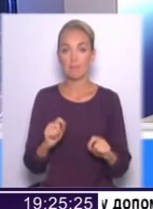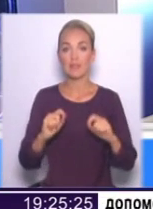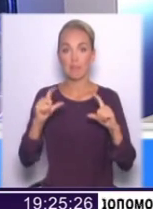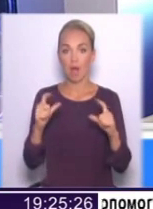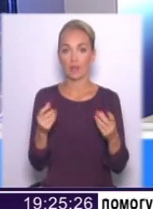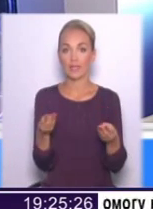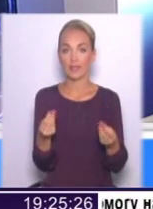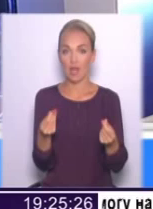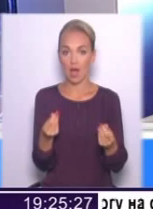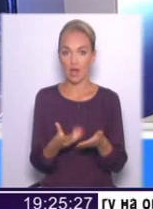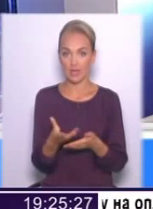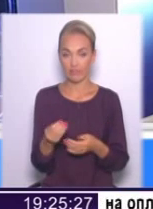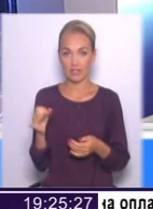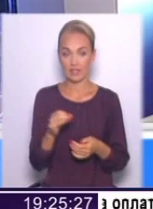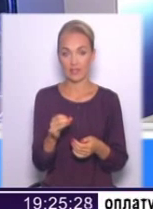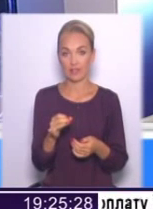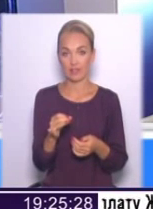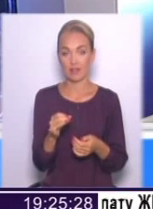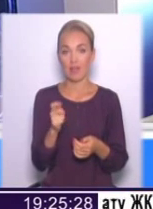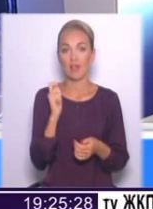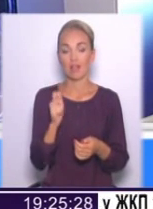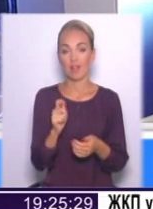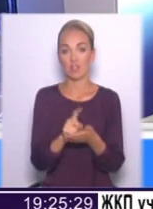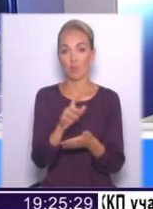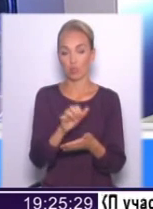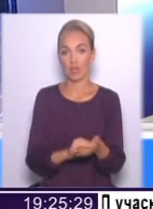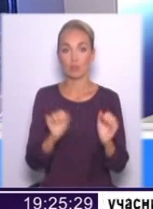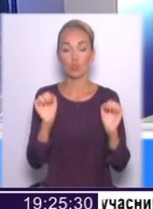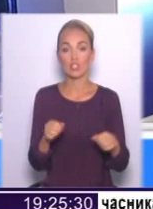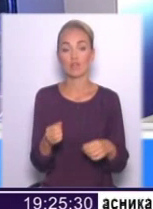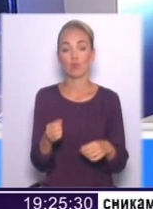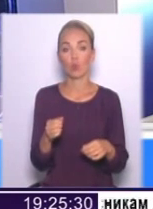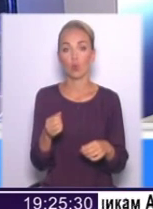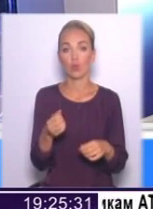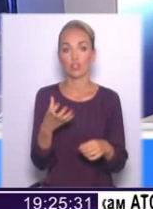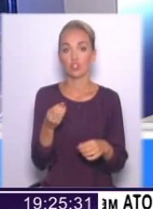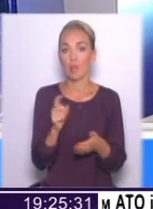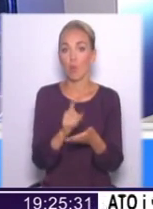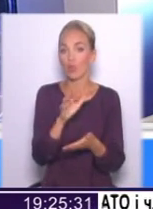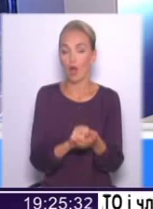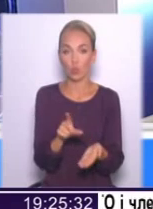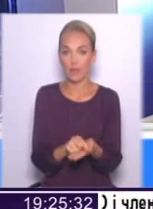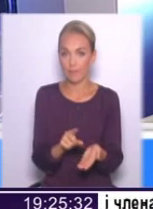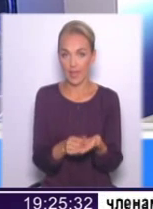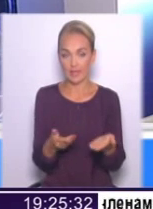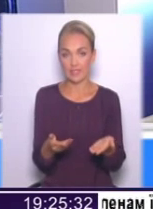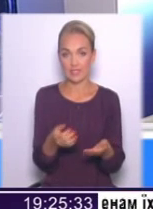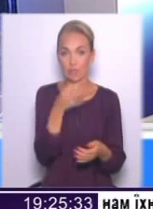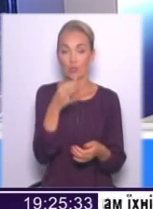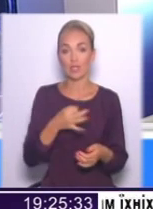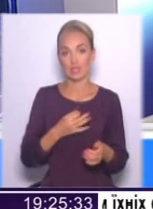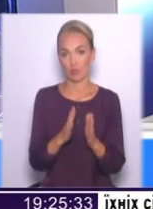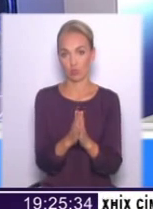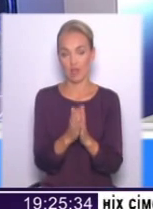і накладати податки. Можливо, ще один якийсь податок на пенсії. Поділіться, будь ласка,